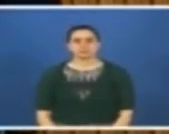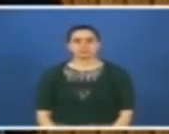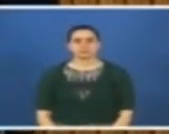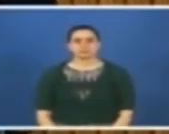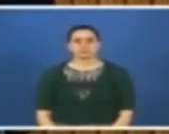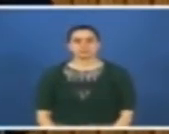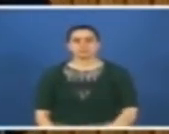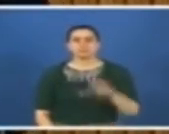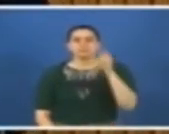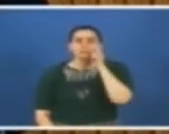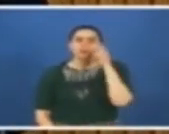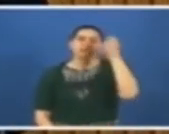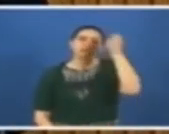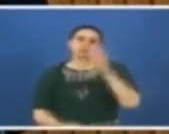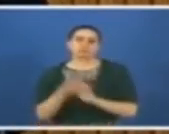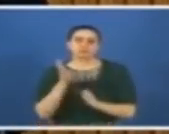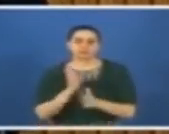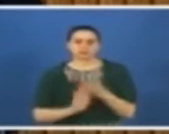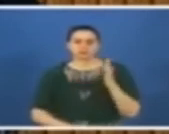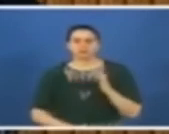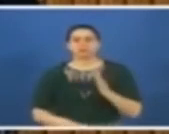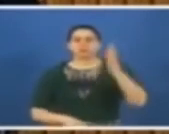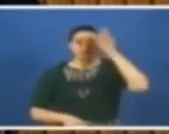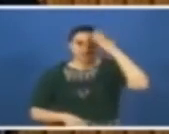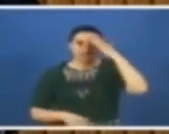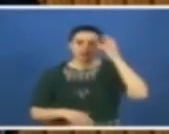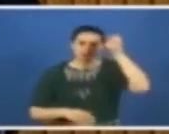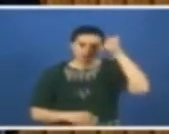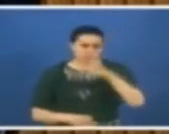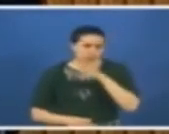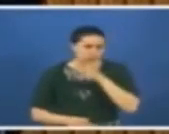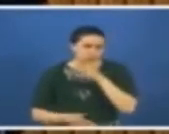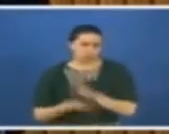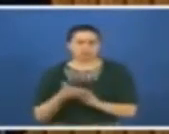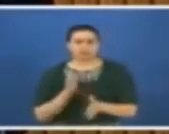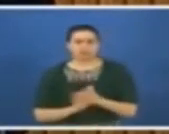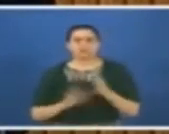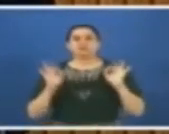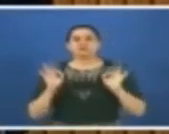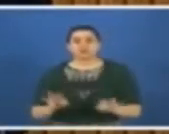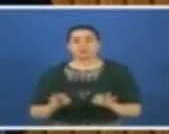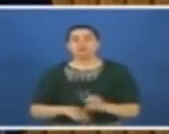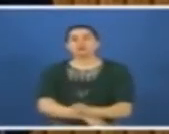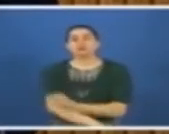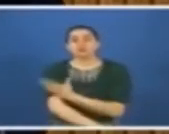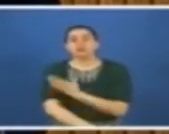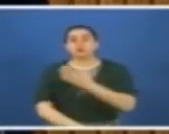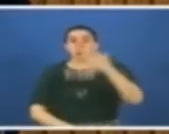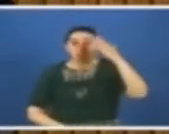Namısı unuttular zaten biliyorsunuz. Şerefi de unuttular. Şimdi onuru ve gururu